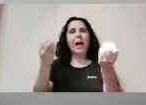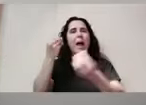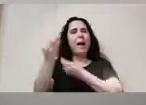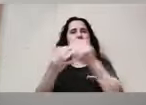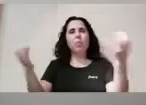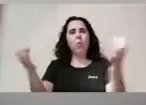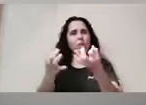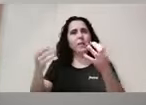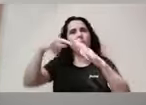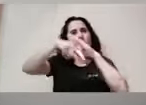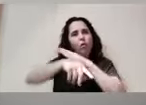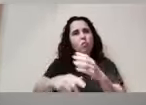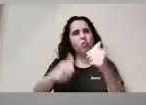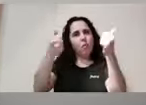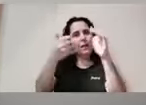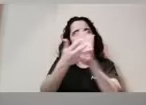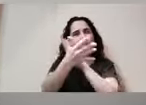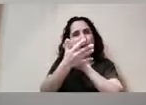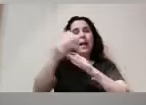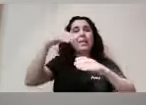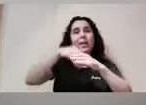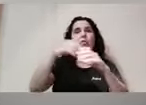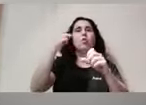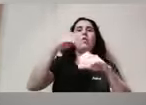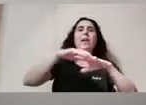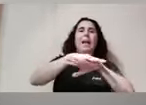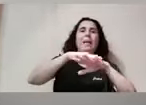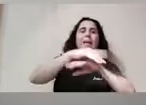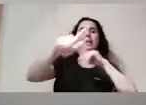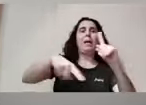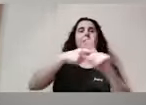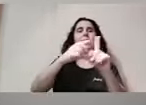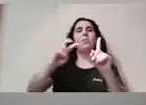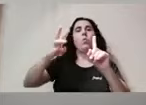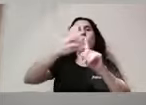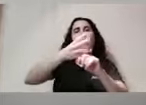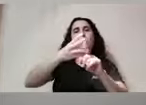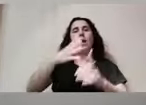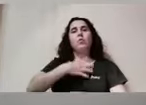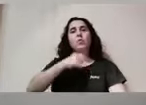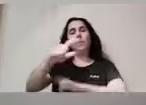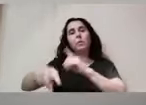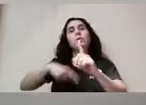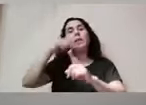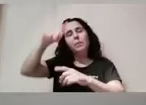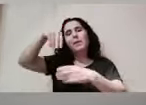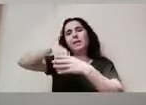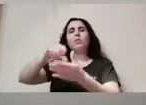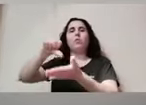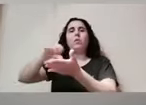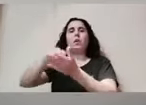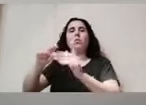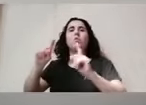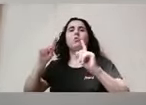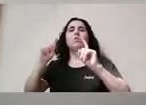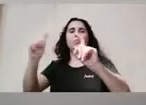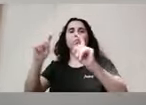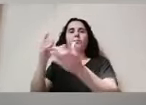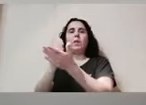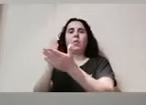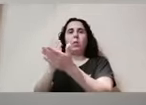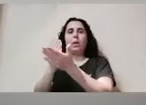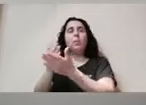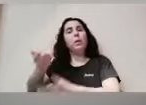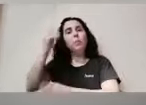treballarem tant en les xarxes, com a través de la web de l'Ajuntament, com a centres educatius, que és important treballar en aquesta